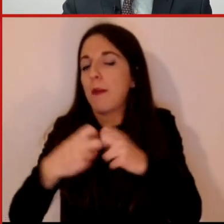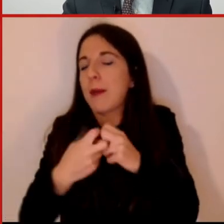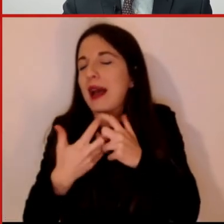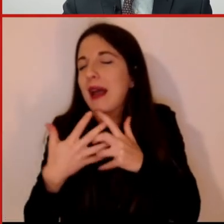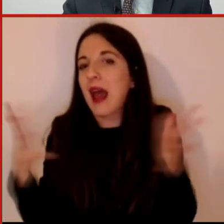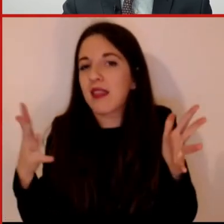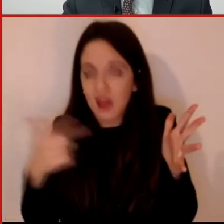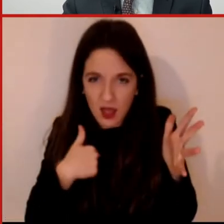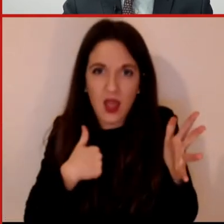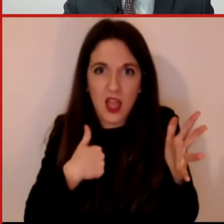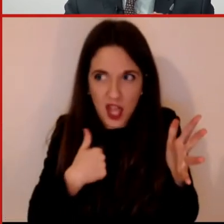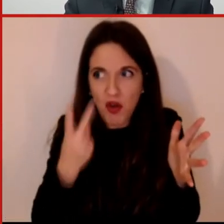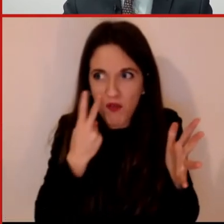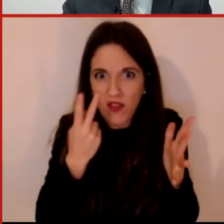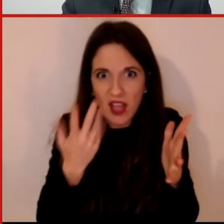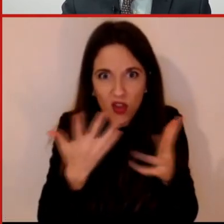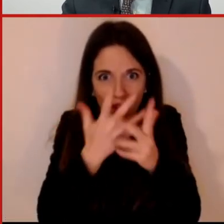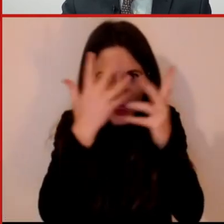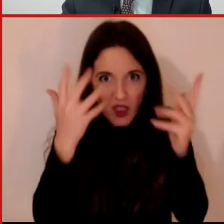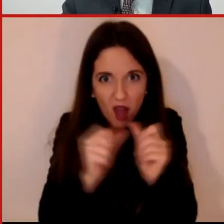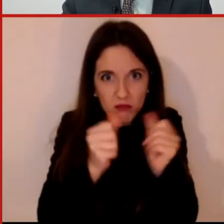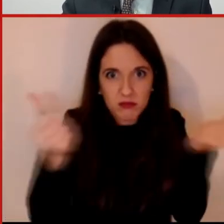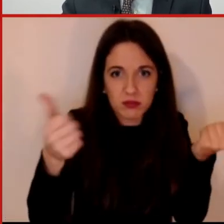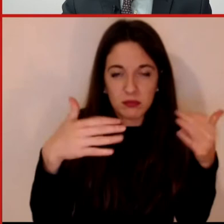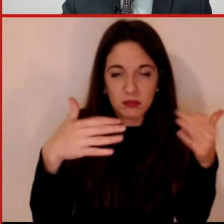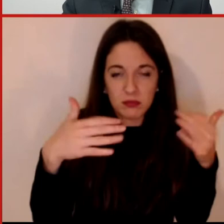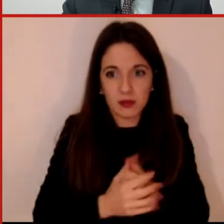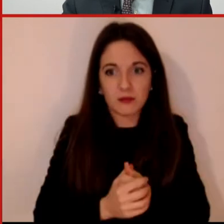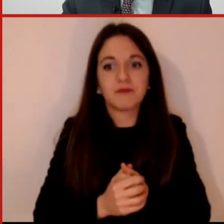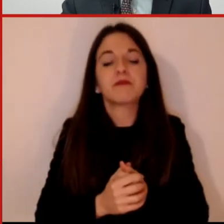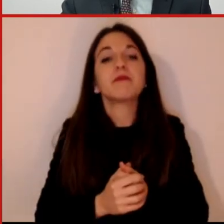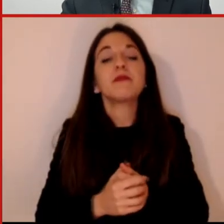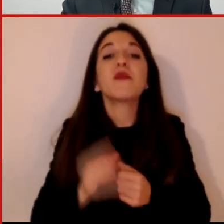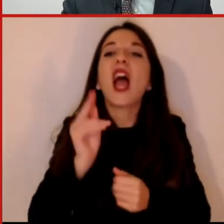di iniziare la sua parte sul Covid? E guardiamo la seconda domanda.